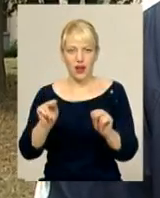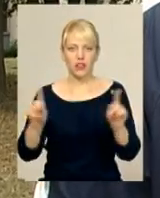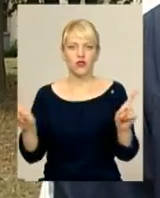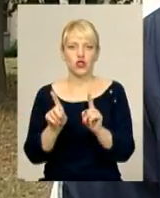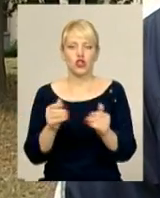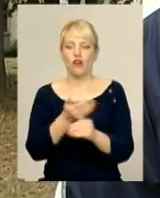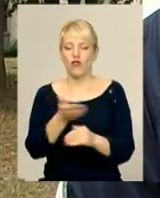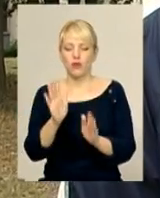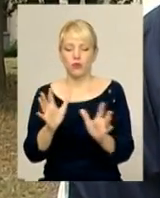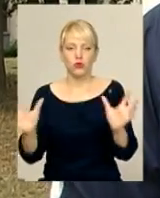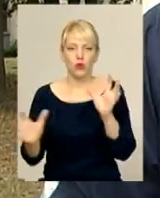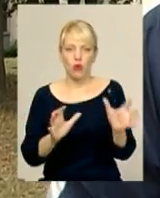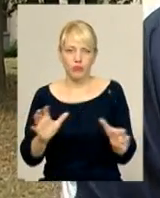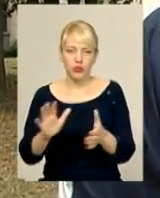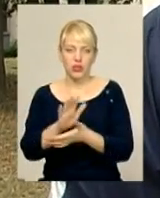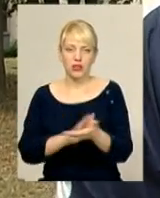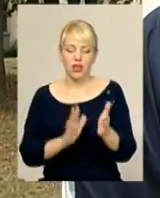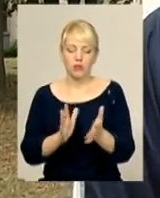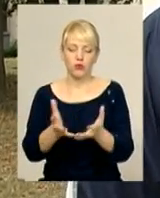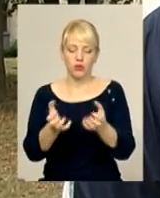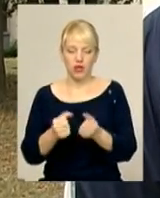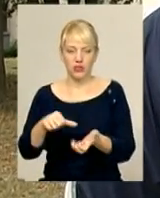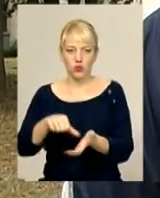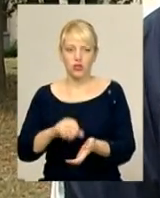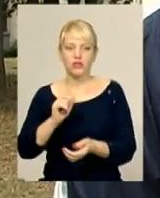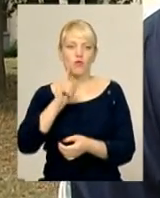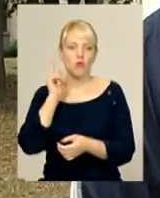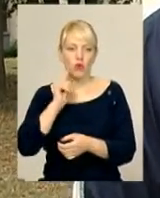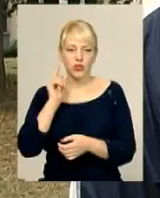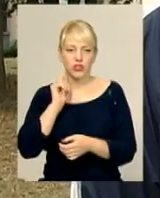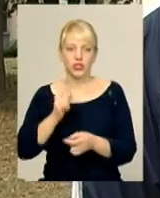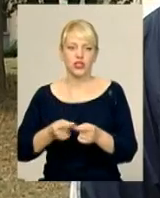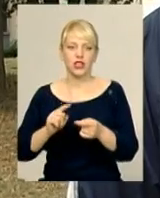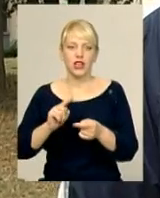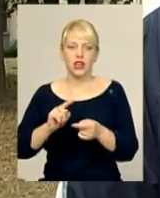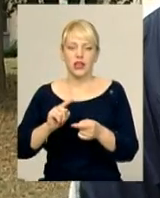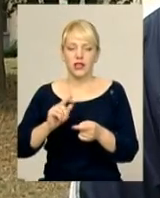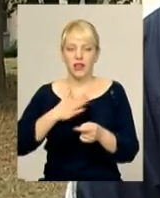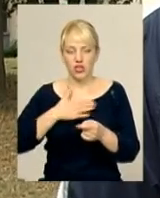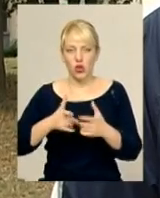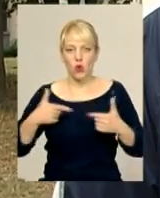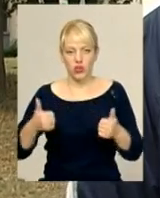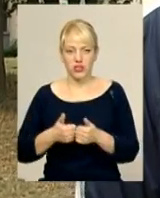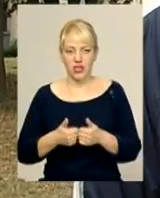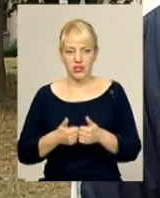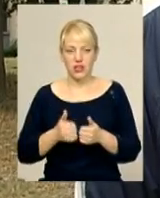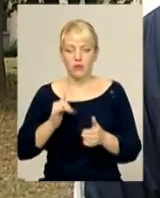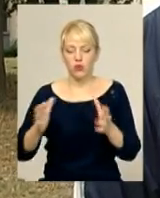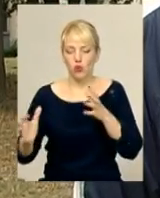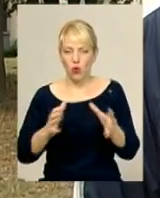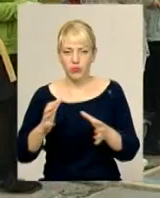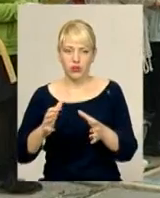опікуватися надалі і будуть брати участь у молодіжній нашій учнівській організації «Соколи». Брати участь і опікуватися